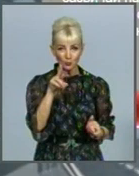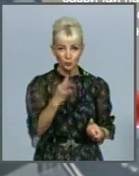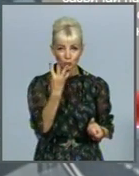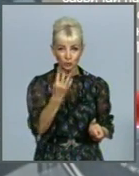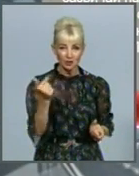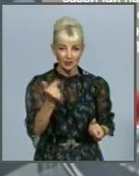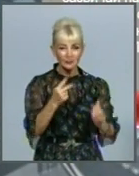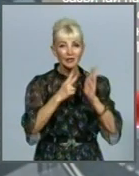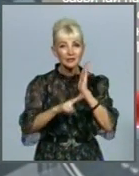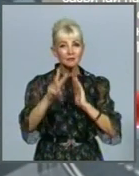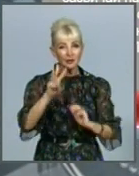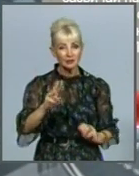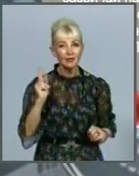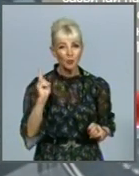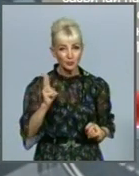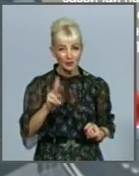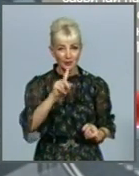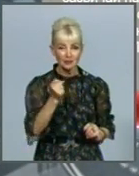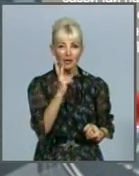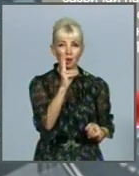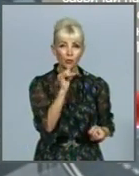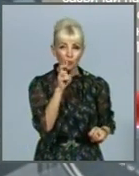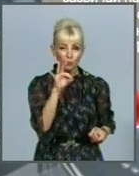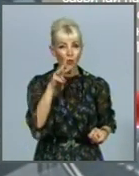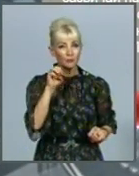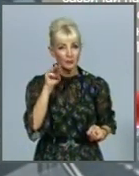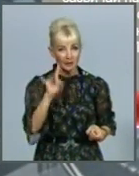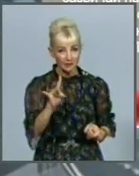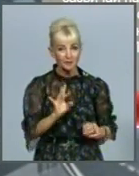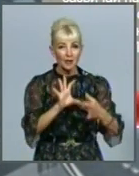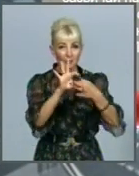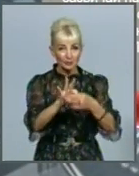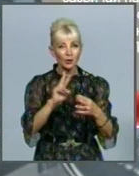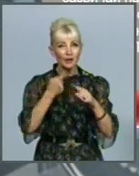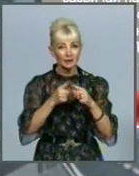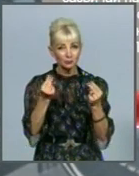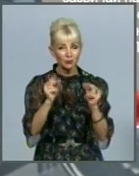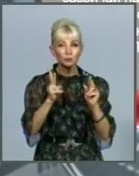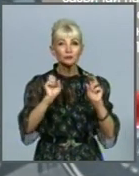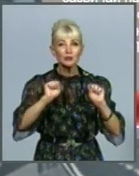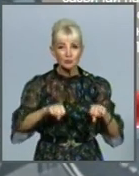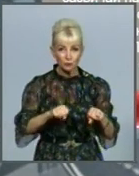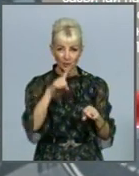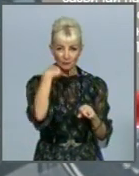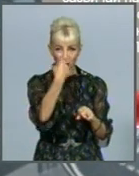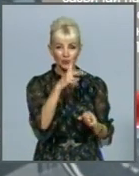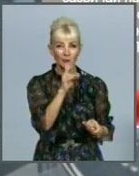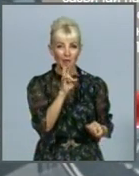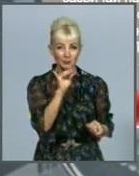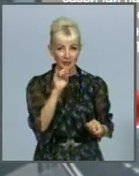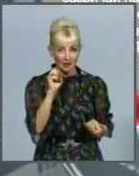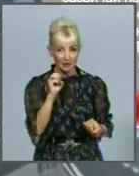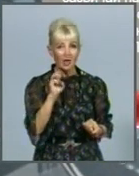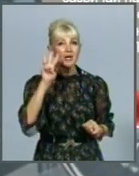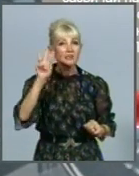гривні 73 копійки за кубометр. Підключення до цього тарифу буде доступне в особистому кабінеті на сайті